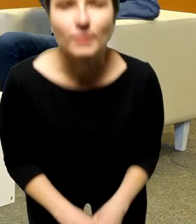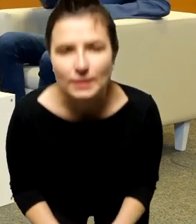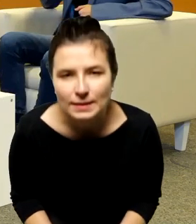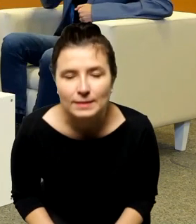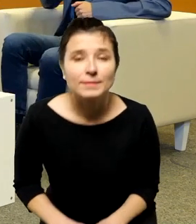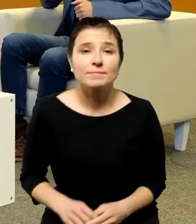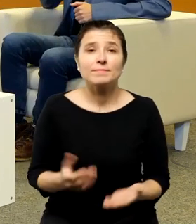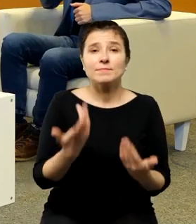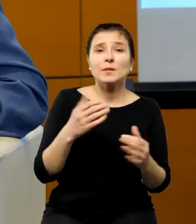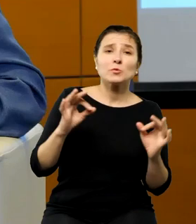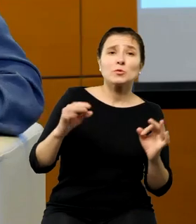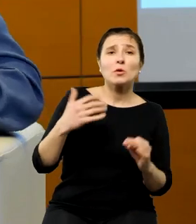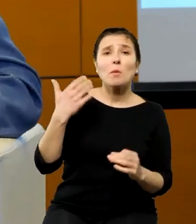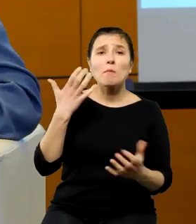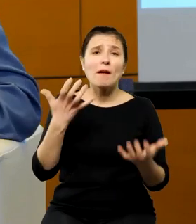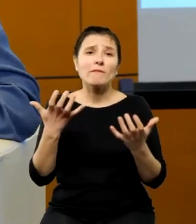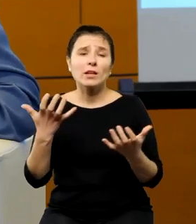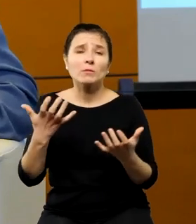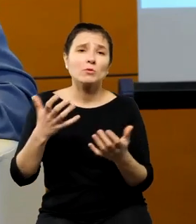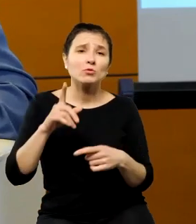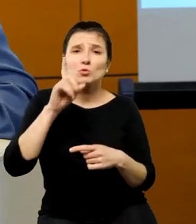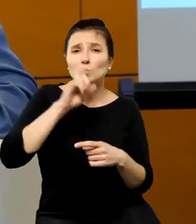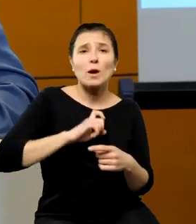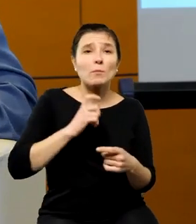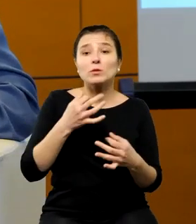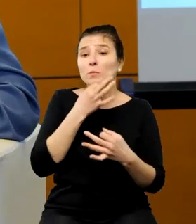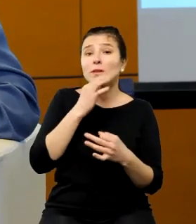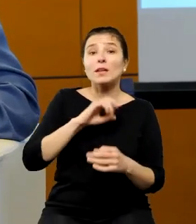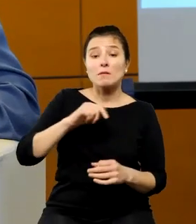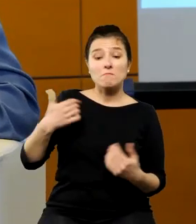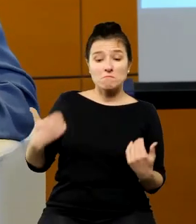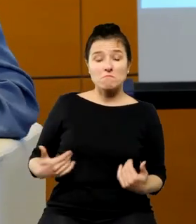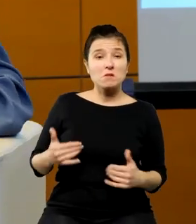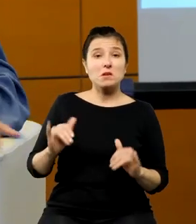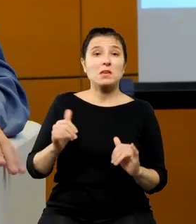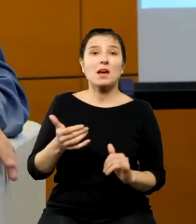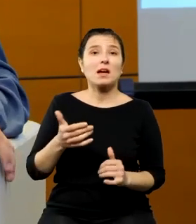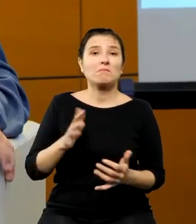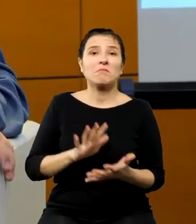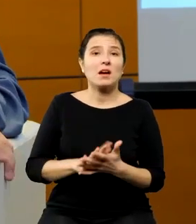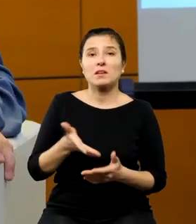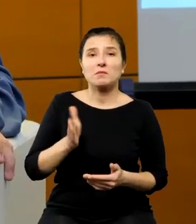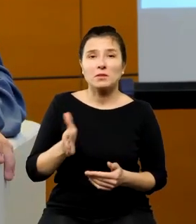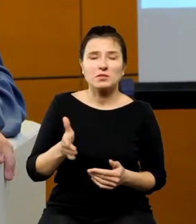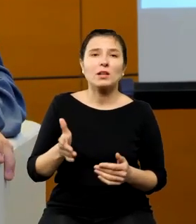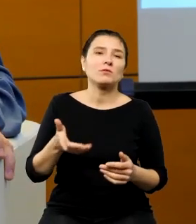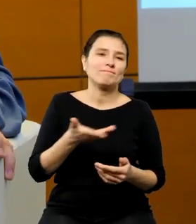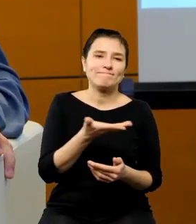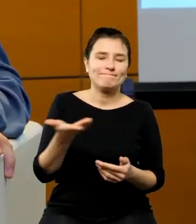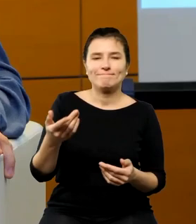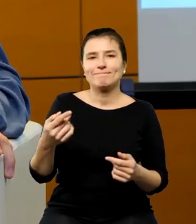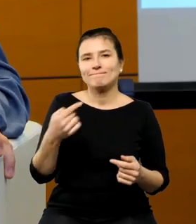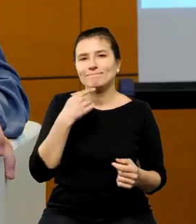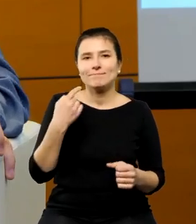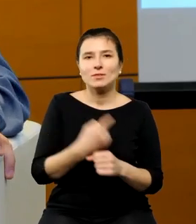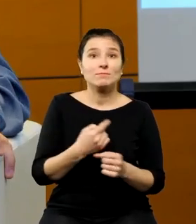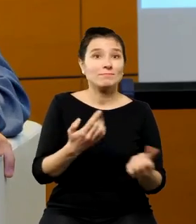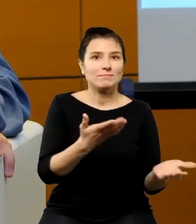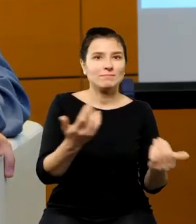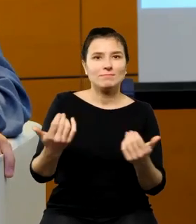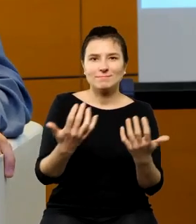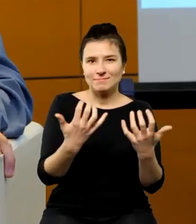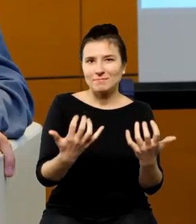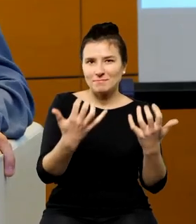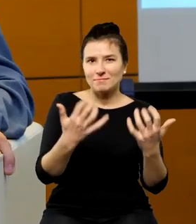będziemy ale to już na szczęście nie dla nas do rozstrzygnięcia bardzo zachęcam teraz Państwa zarówno